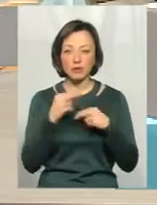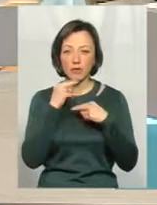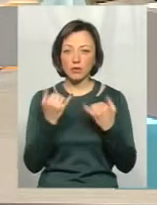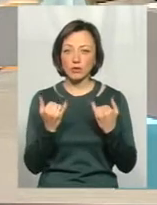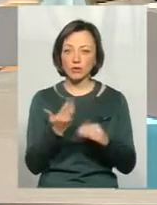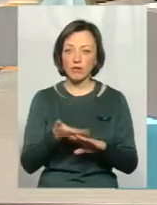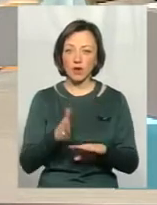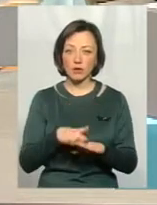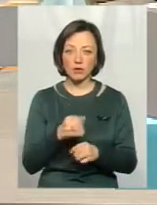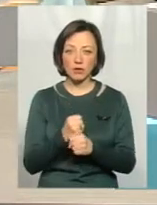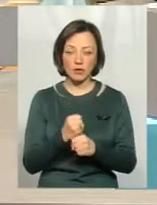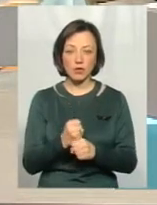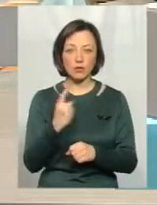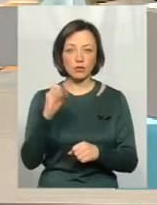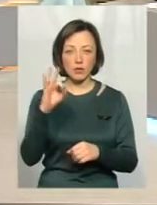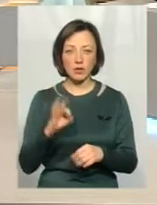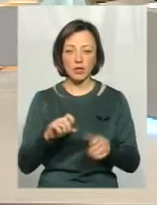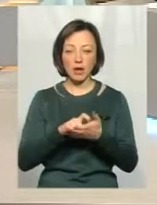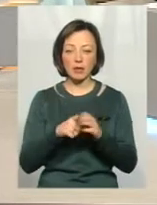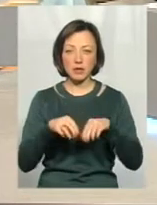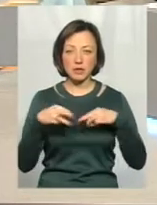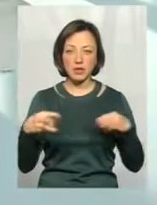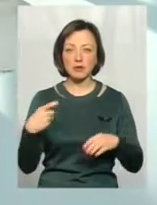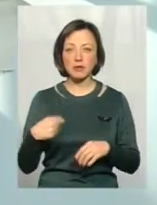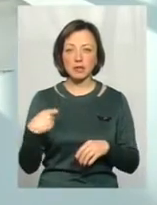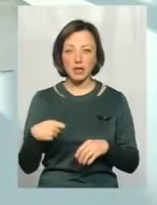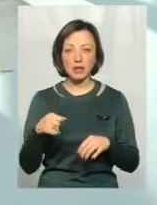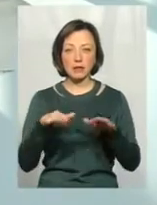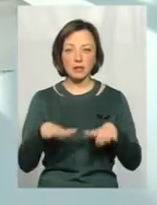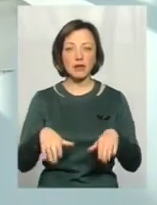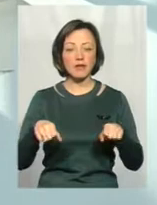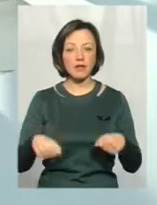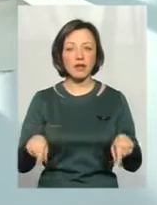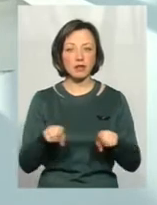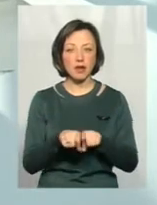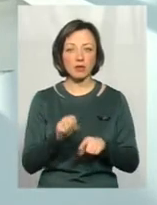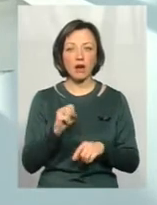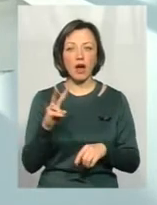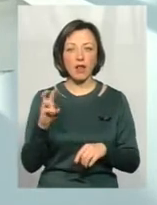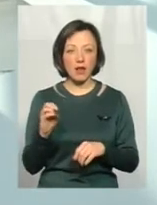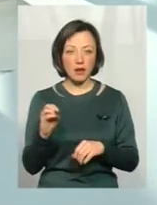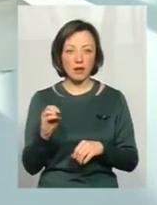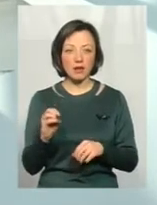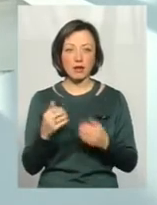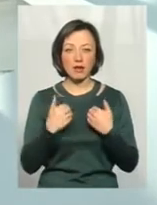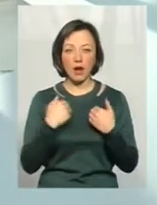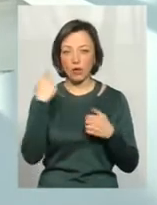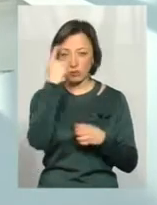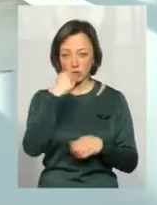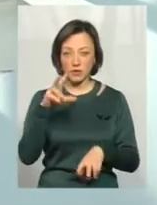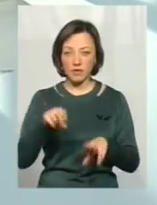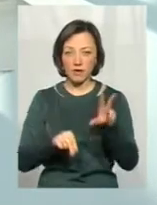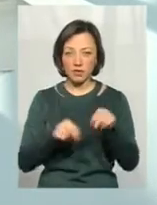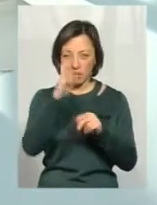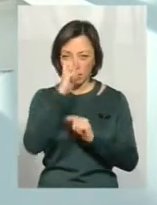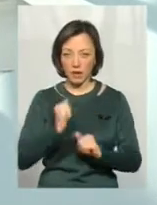дуже важко працювати, безперечно, і Кабінету міністрів, і президенту Порошенку, і місцевій владі також. Але в цей же час я особисто вважаю, що